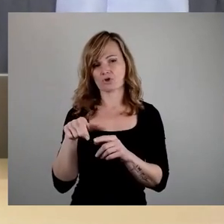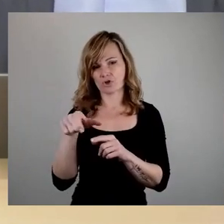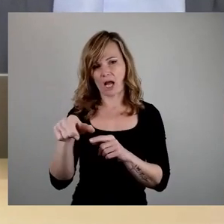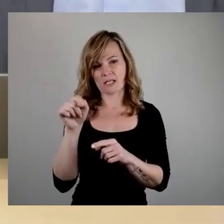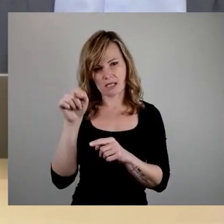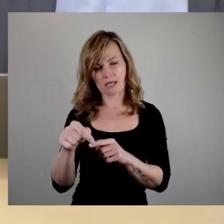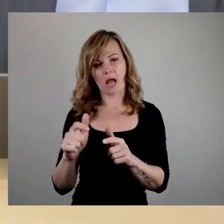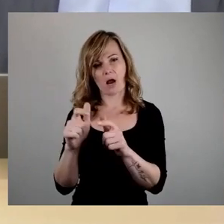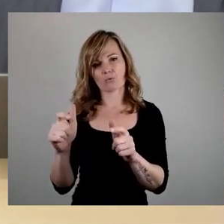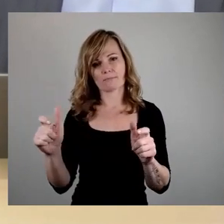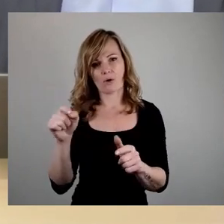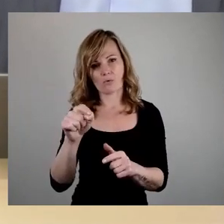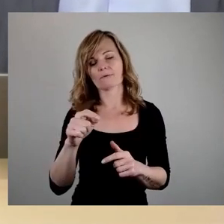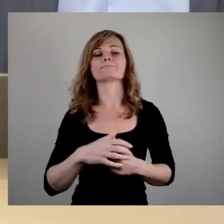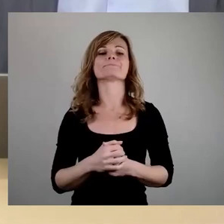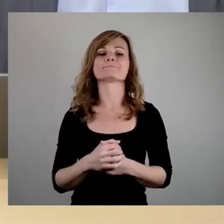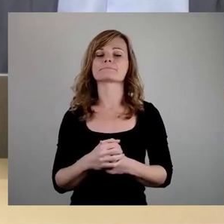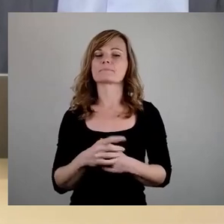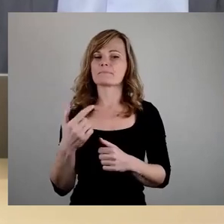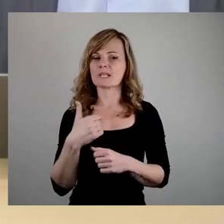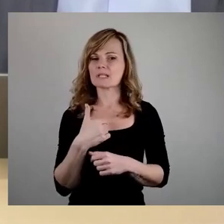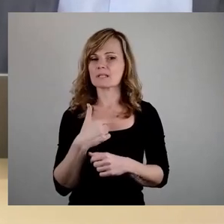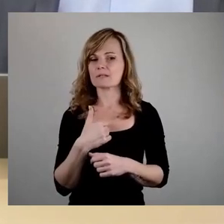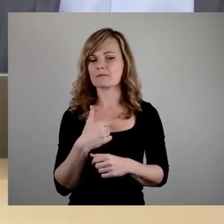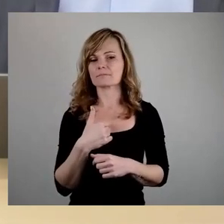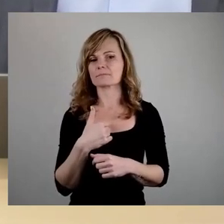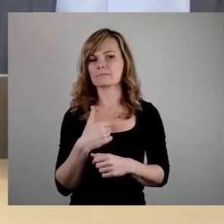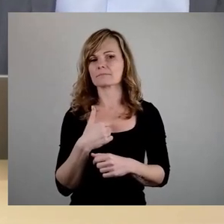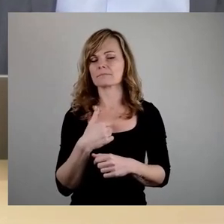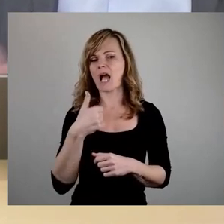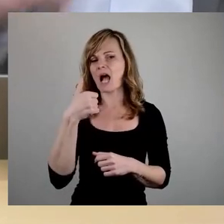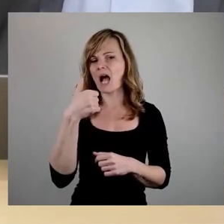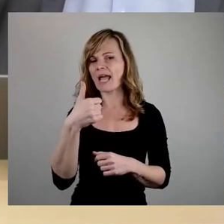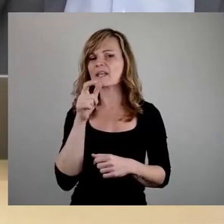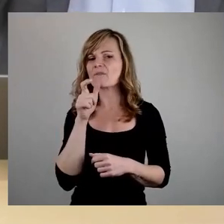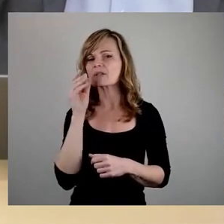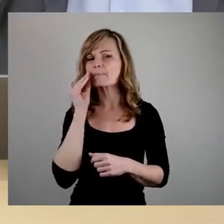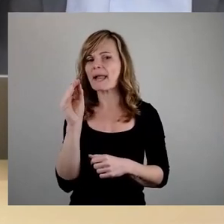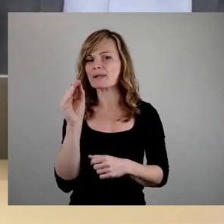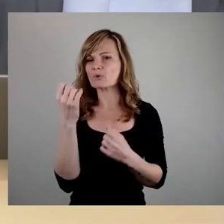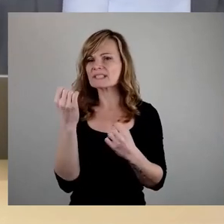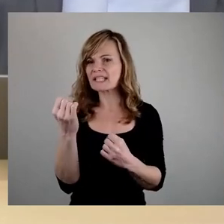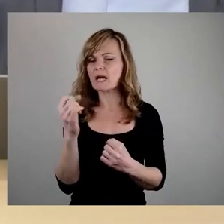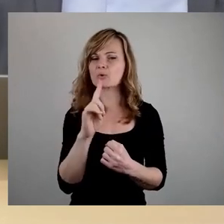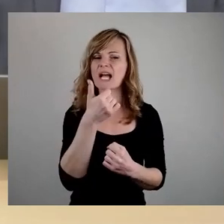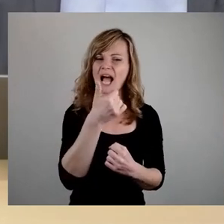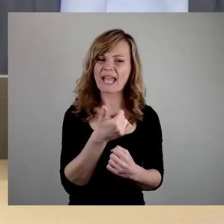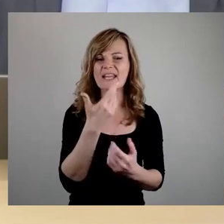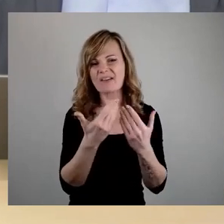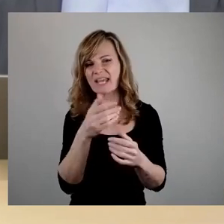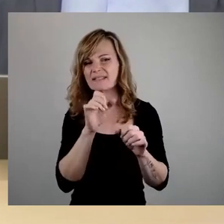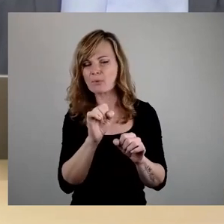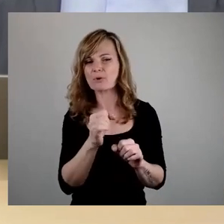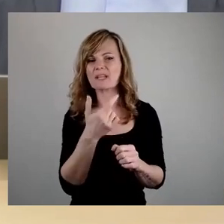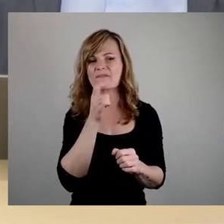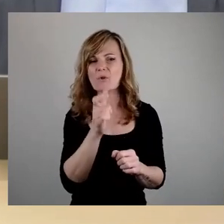da habe ich lediglich eine Wortmeldung sicher und eine bei Bedarf. Wir